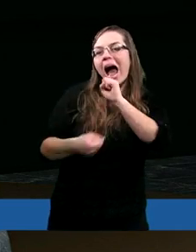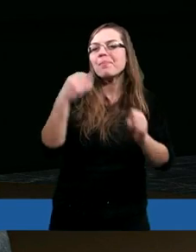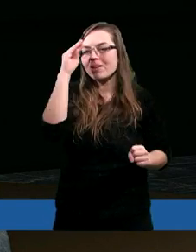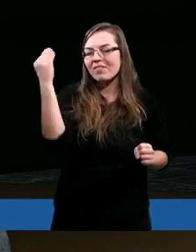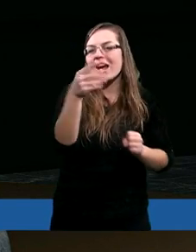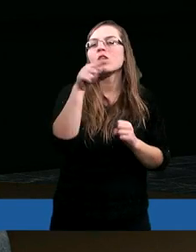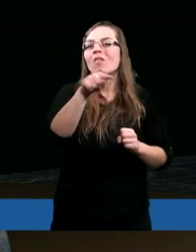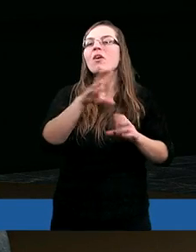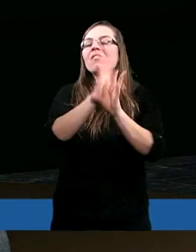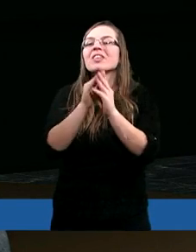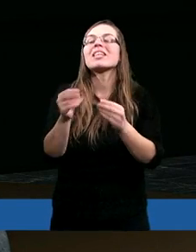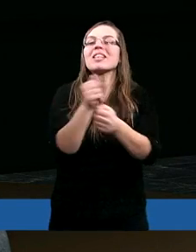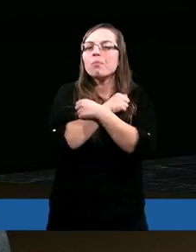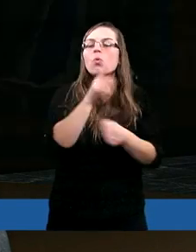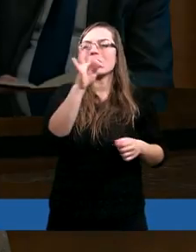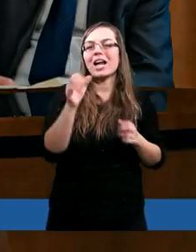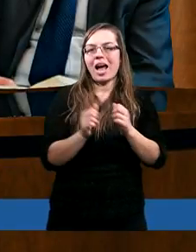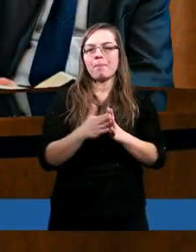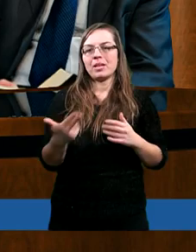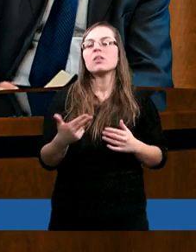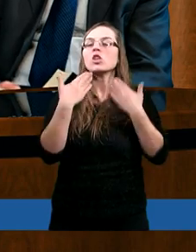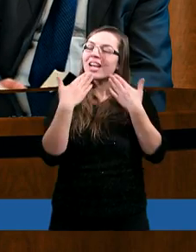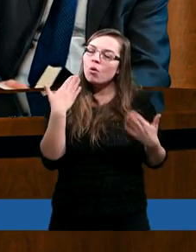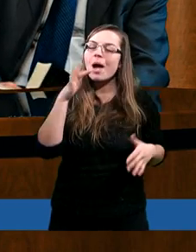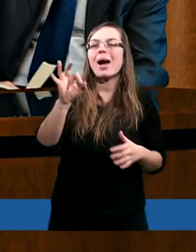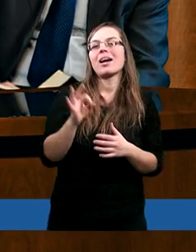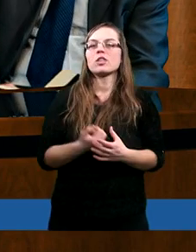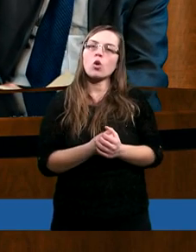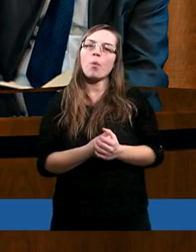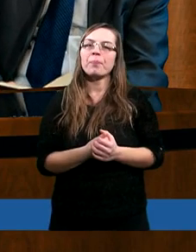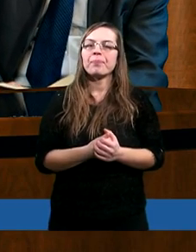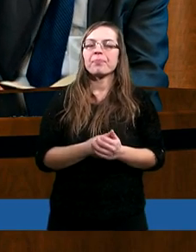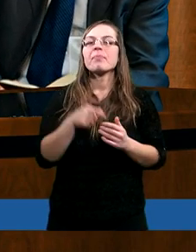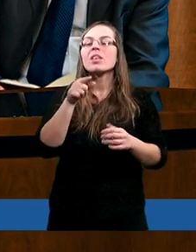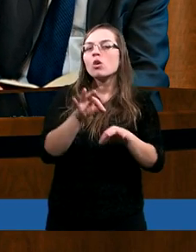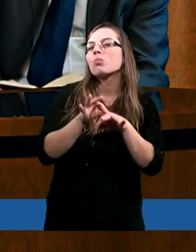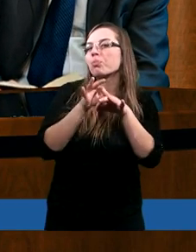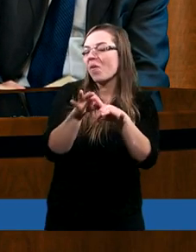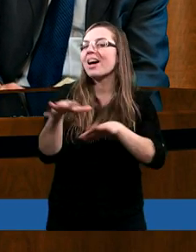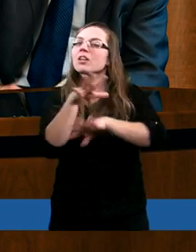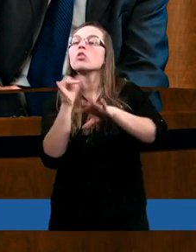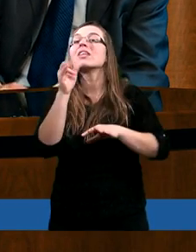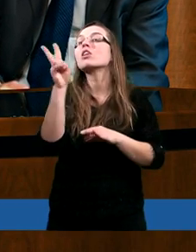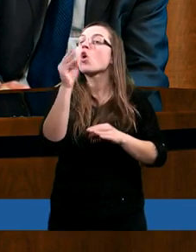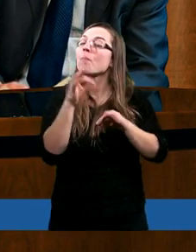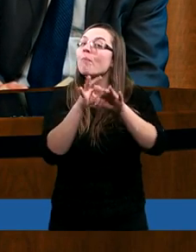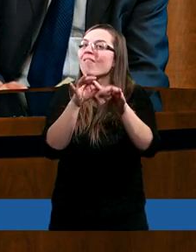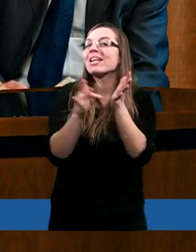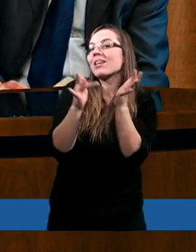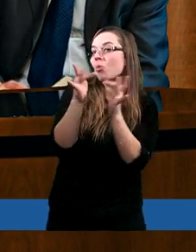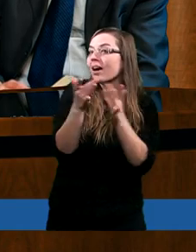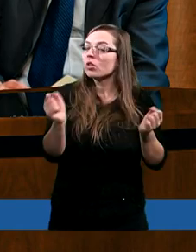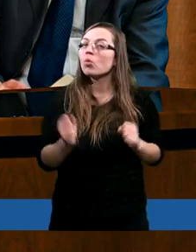zwiastował litościwy rok Pana. Dziękuję bardzo. Kto prowadzi Jezusa